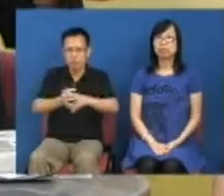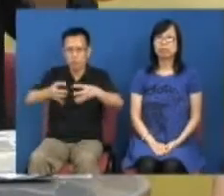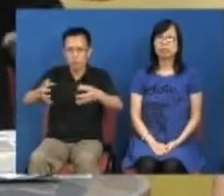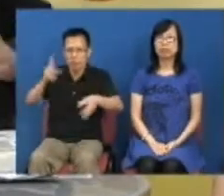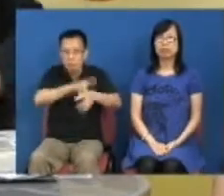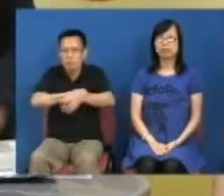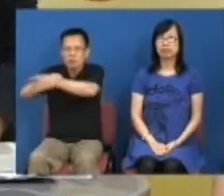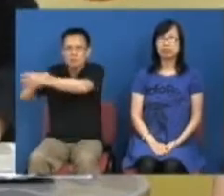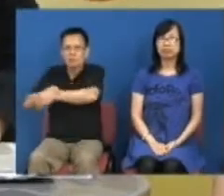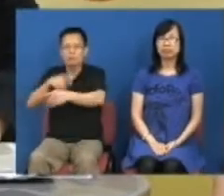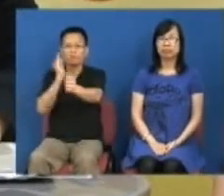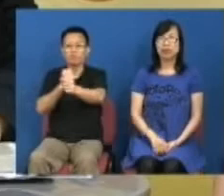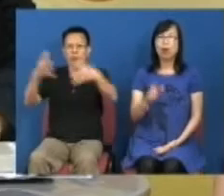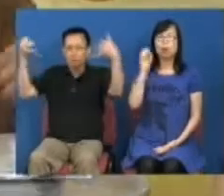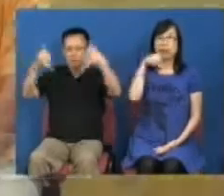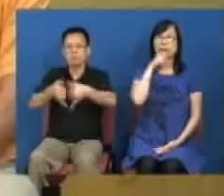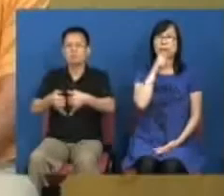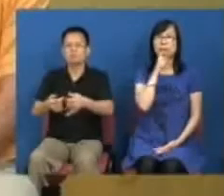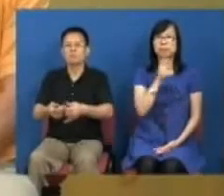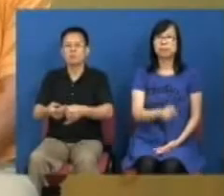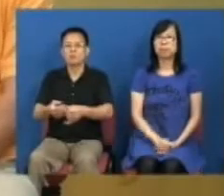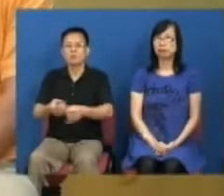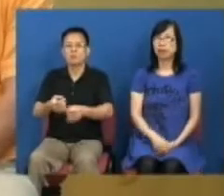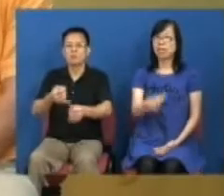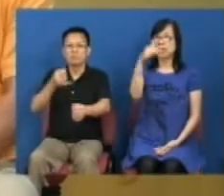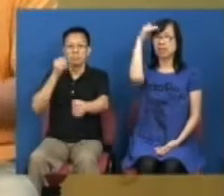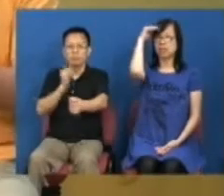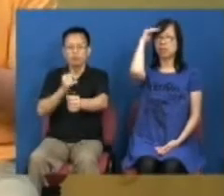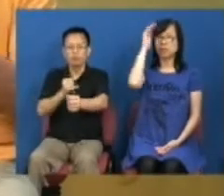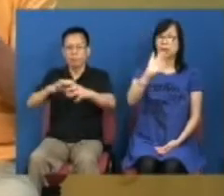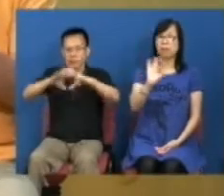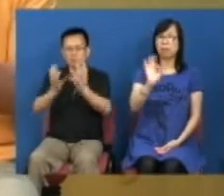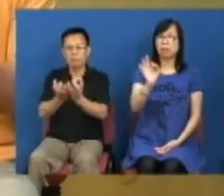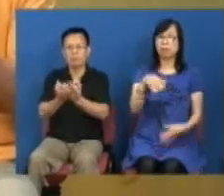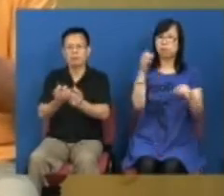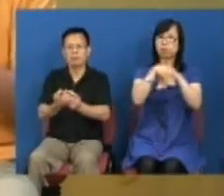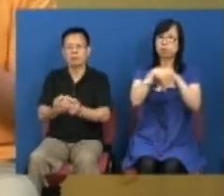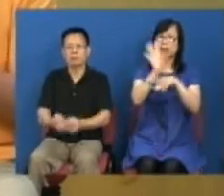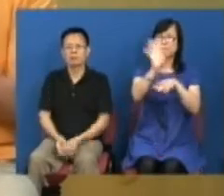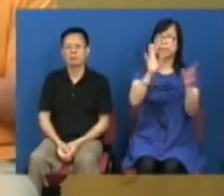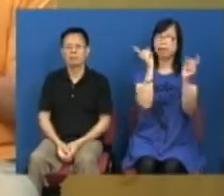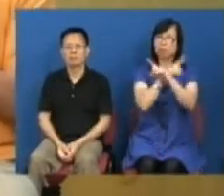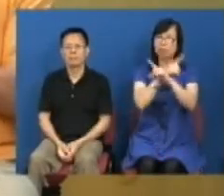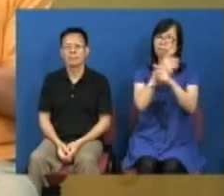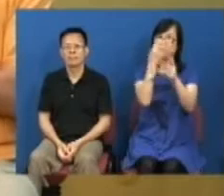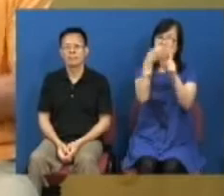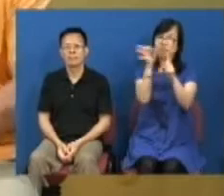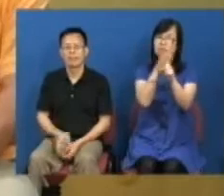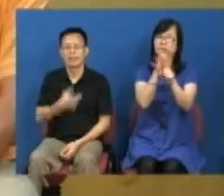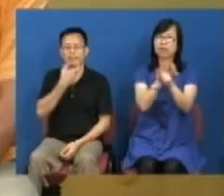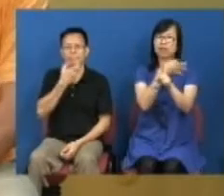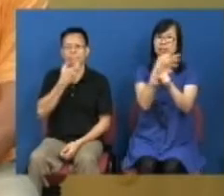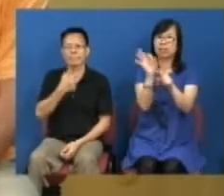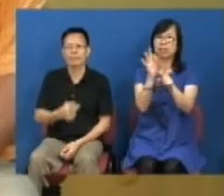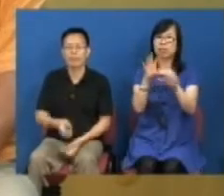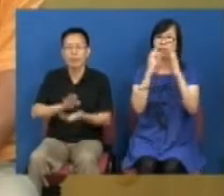就是非法集会会有这个情况这是非法集会组织我们是没有注册不代表我们是非法集组织不要搞错